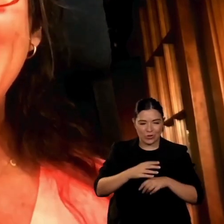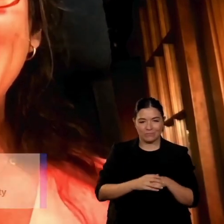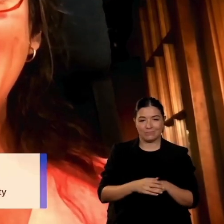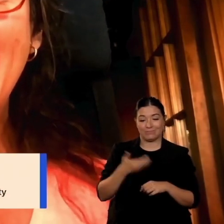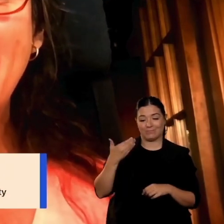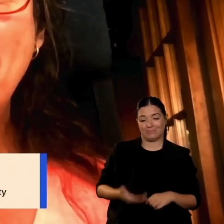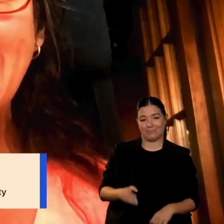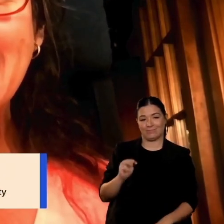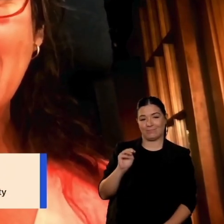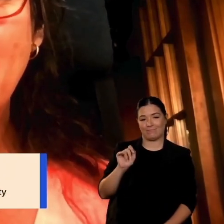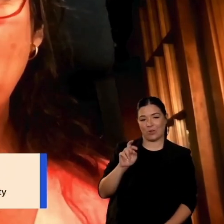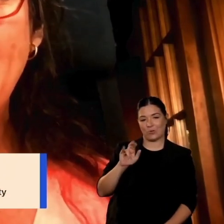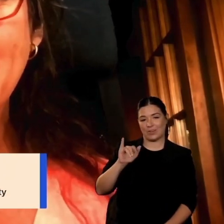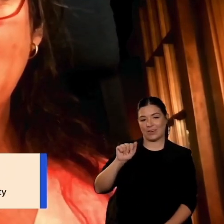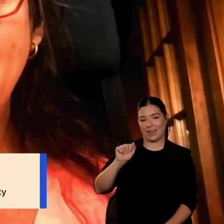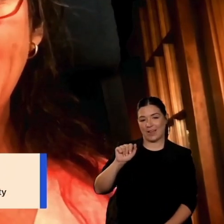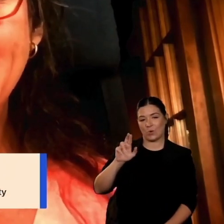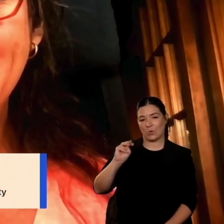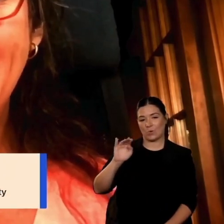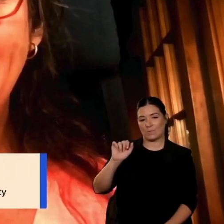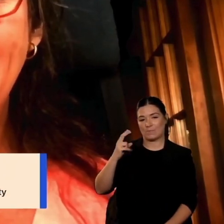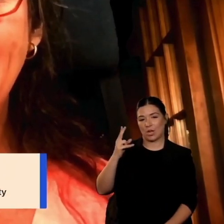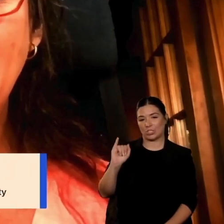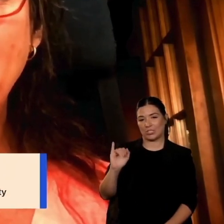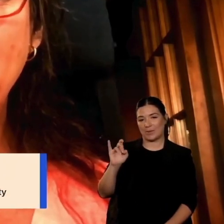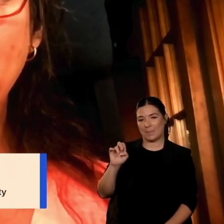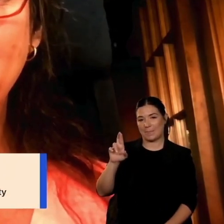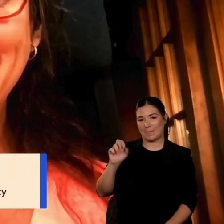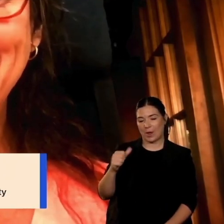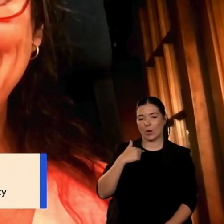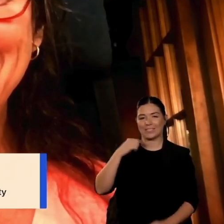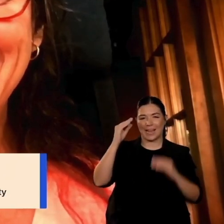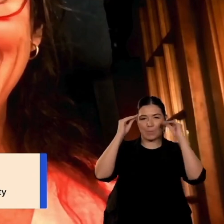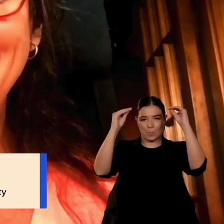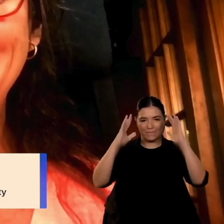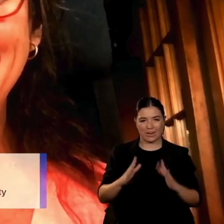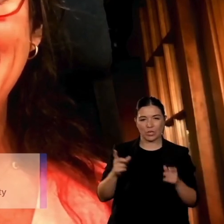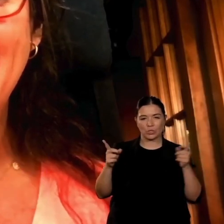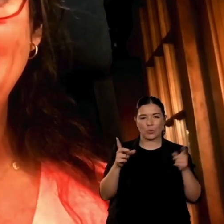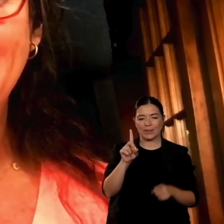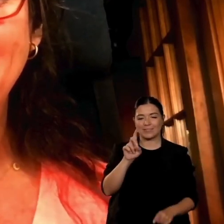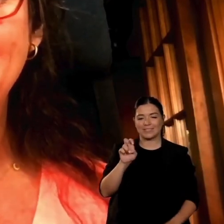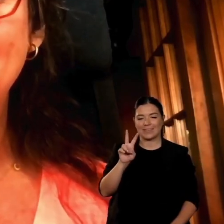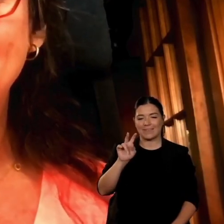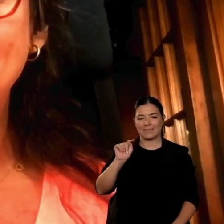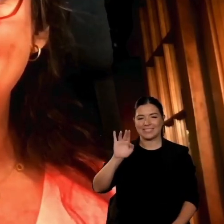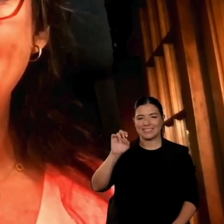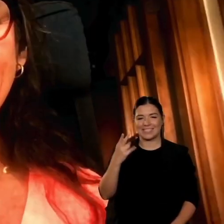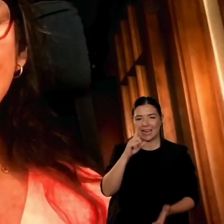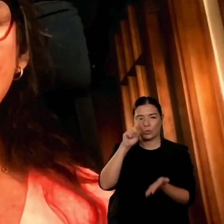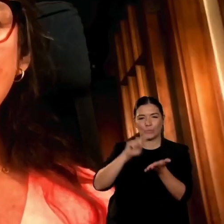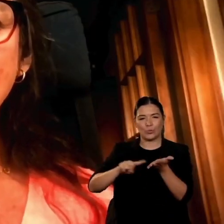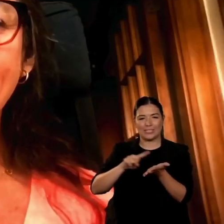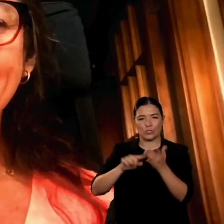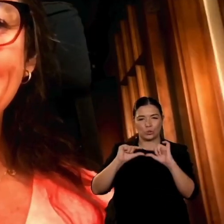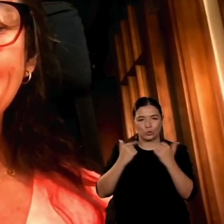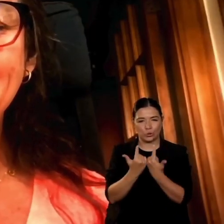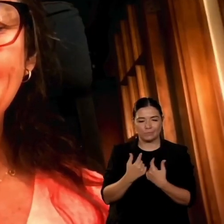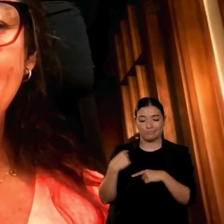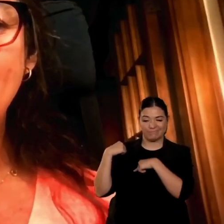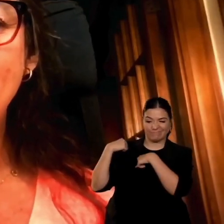lavorando dal principio con Scratch Junior insieme a Miss Presley e con diverse partecipate.